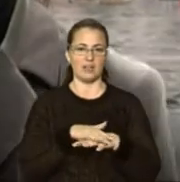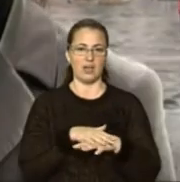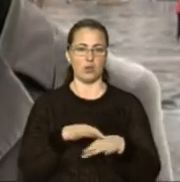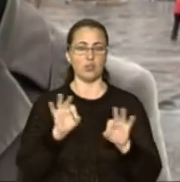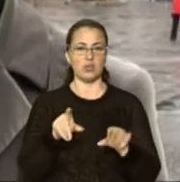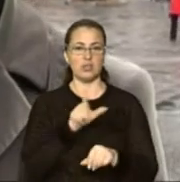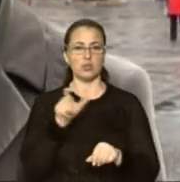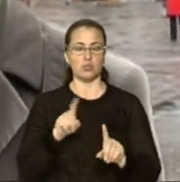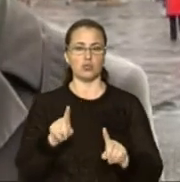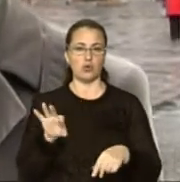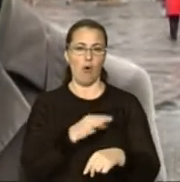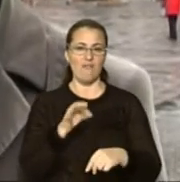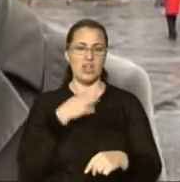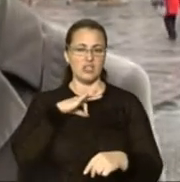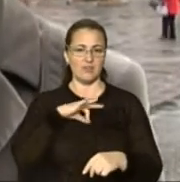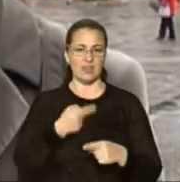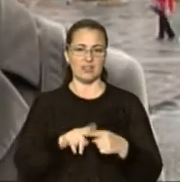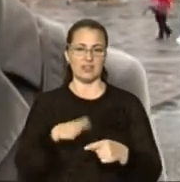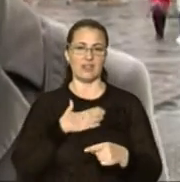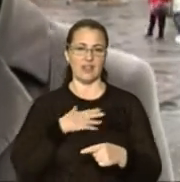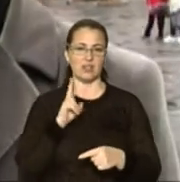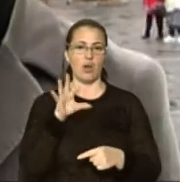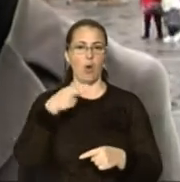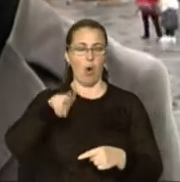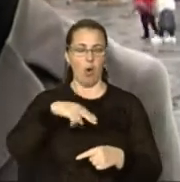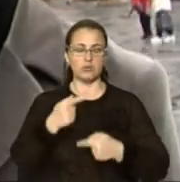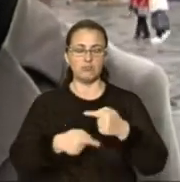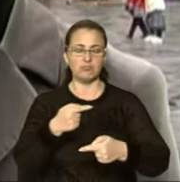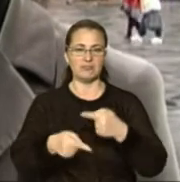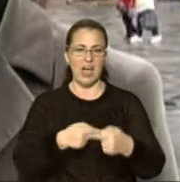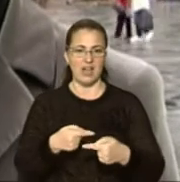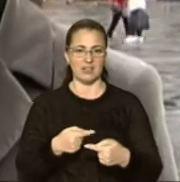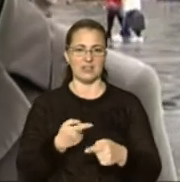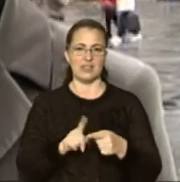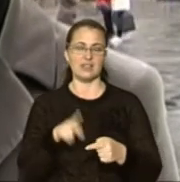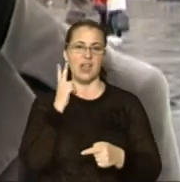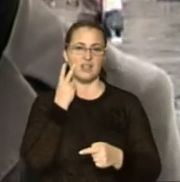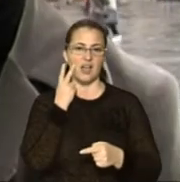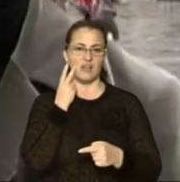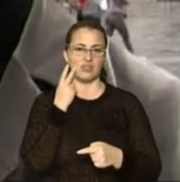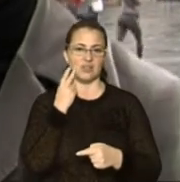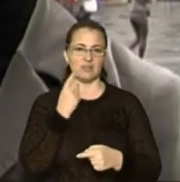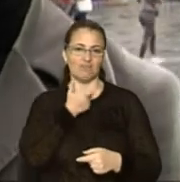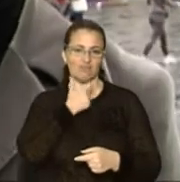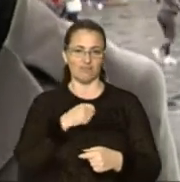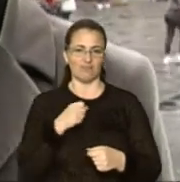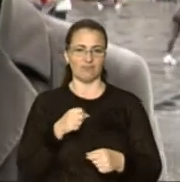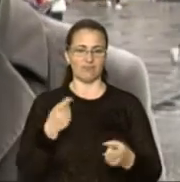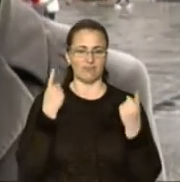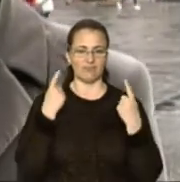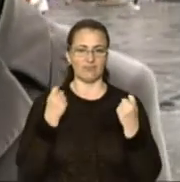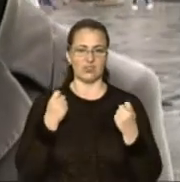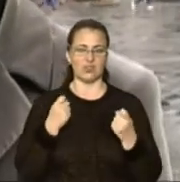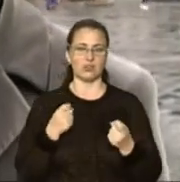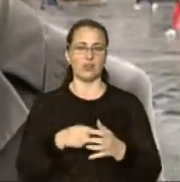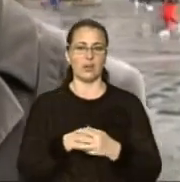Пояснити людям, що вишиванка – це наш код нації, що це завжди стильно, круто, трендово. Ну і, звичайно,